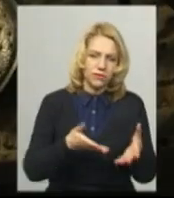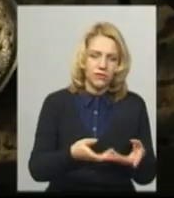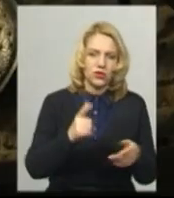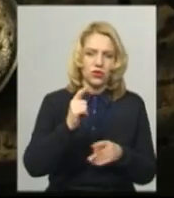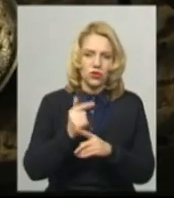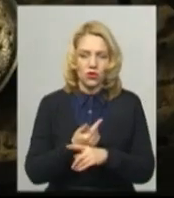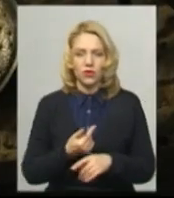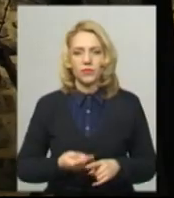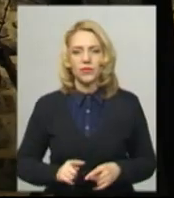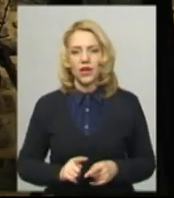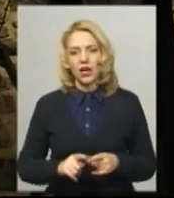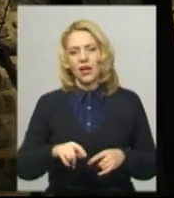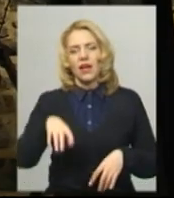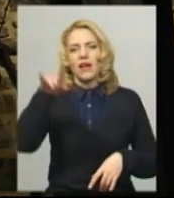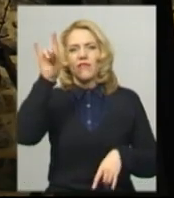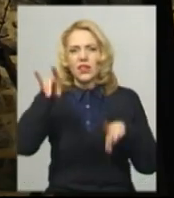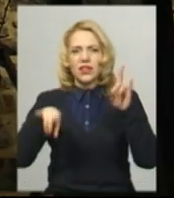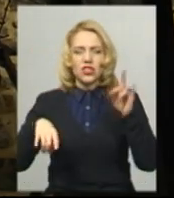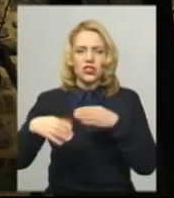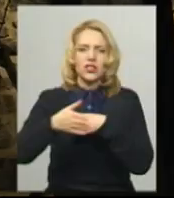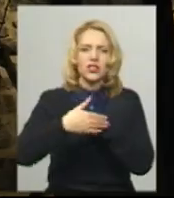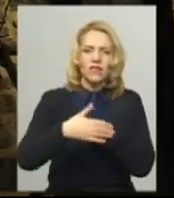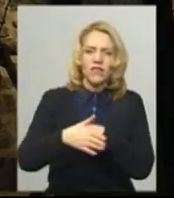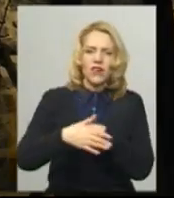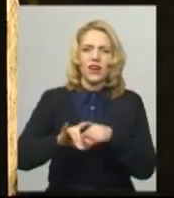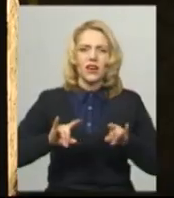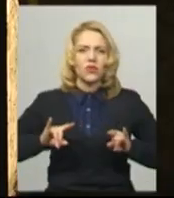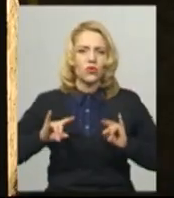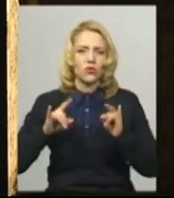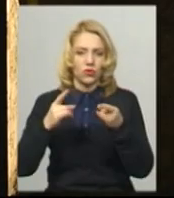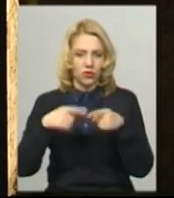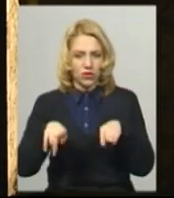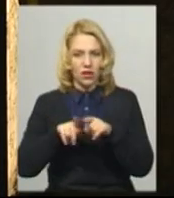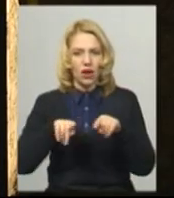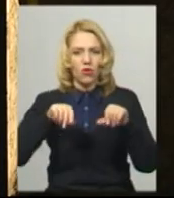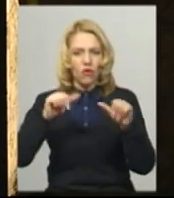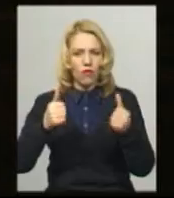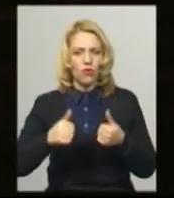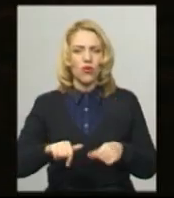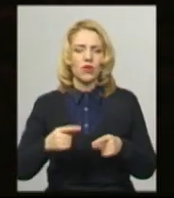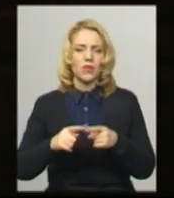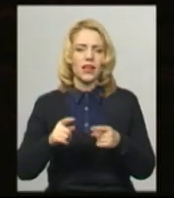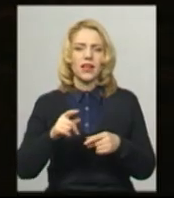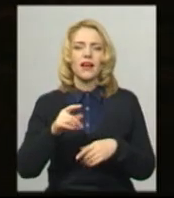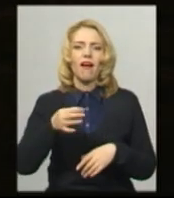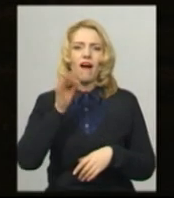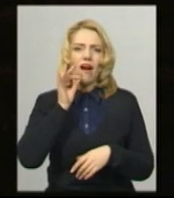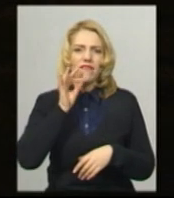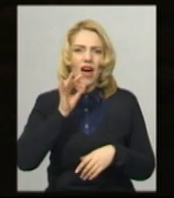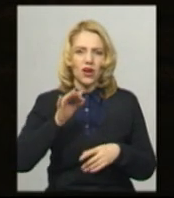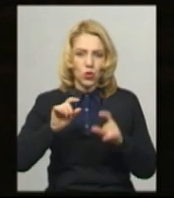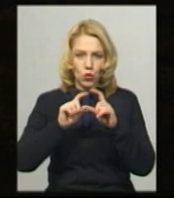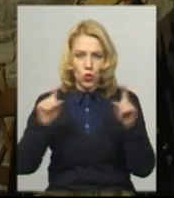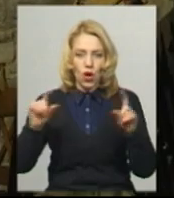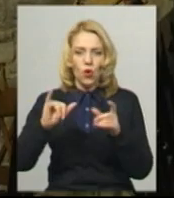художниці оздоблюють люстри, вікна, двері, дзеркала, отвори в стінах. Так вони оформили кав'ярню серед місті Кам'янця-Подільського. Скло, ці кольори,